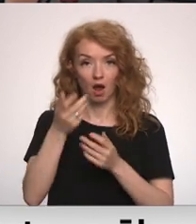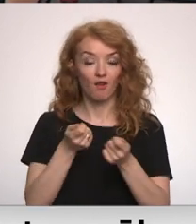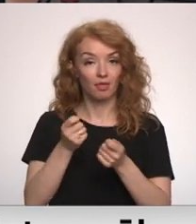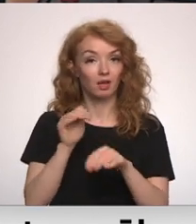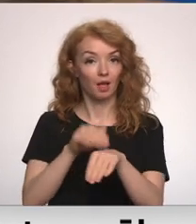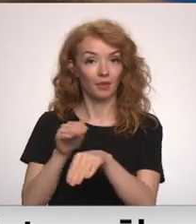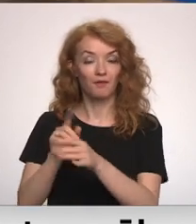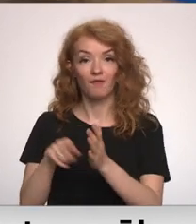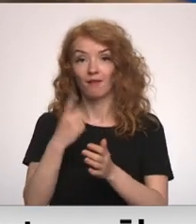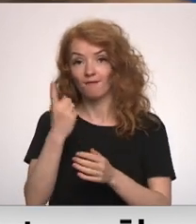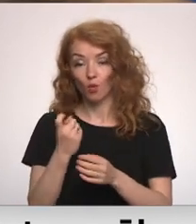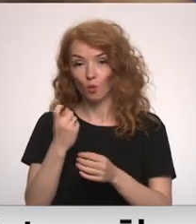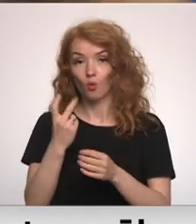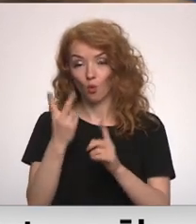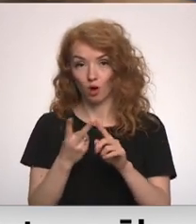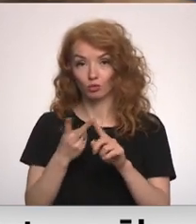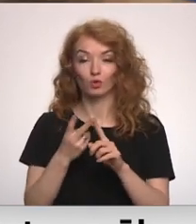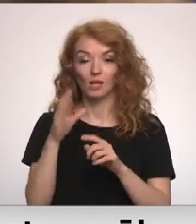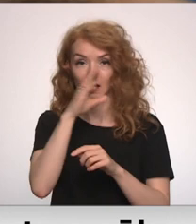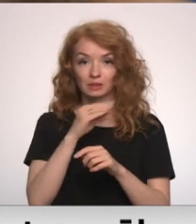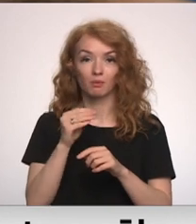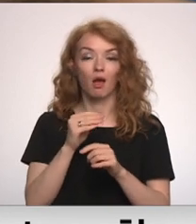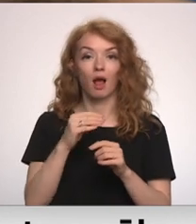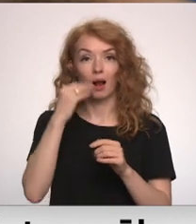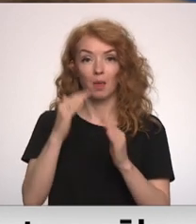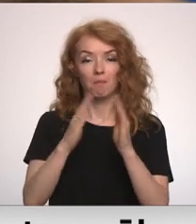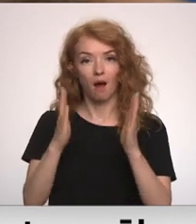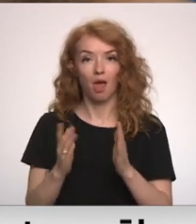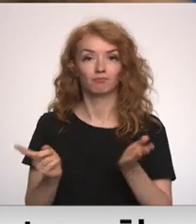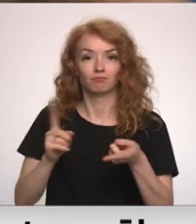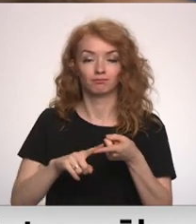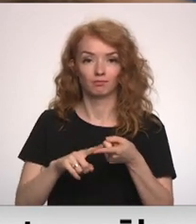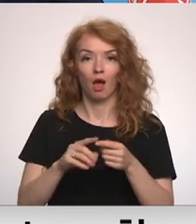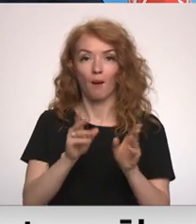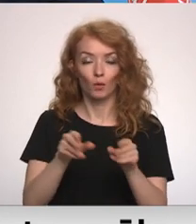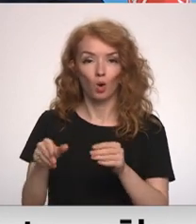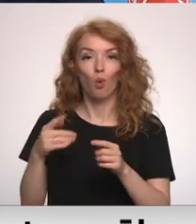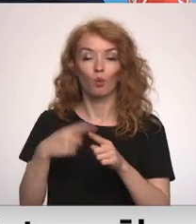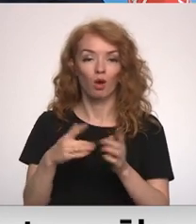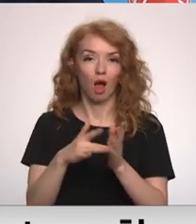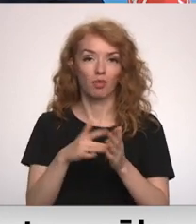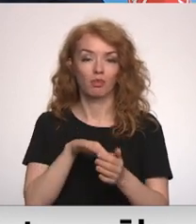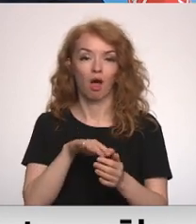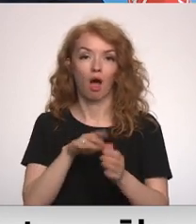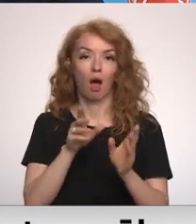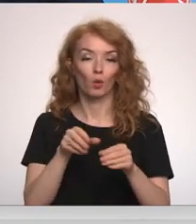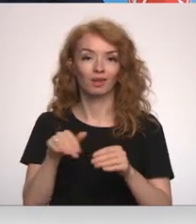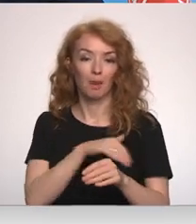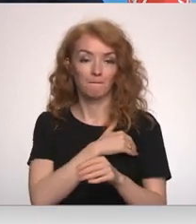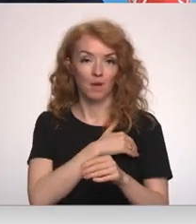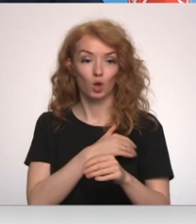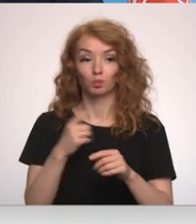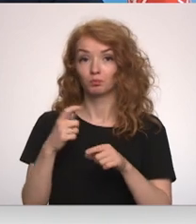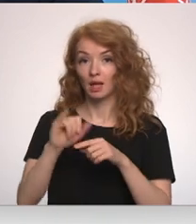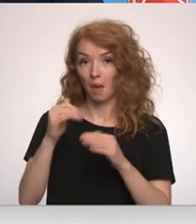par vēl vienu iespēju. Katra māja var lemt, kārtiek pieslēgta apkura un kāda temperatūra tajā būs. Ir mājas, kuras pieņem lēmumu par to, ka ir